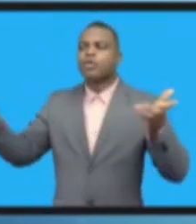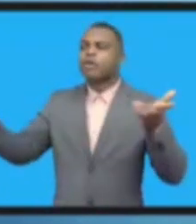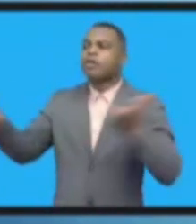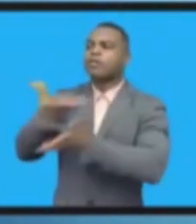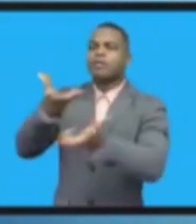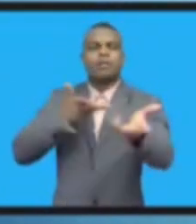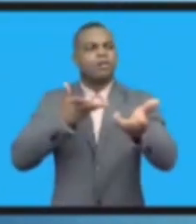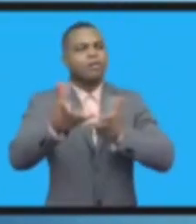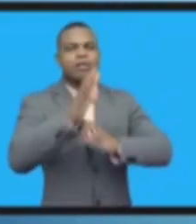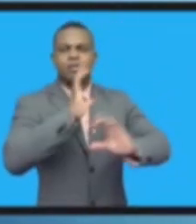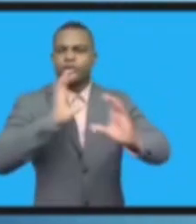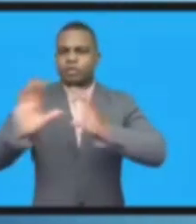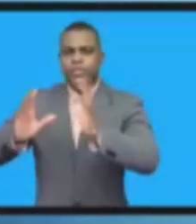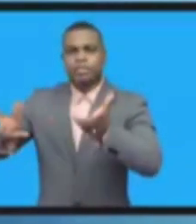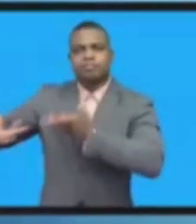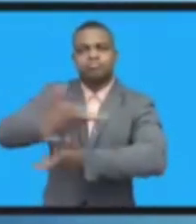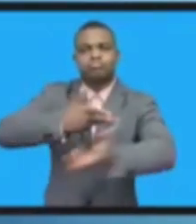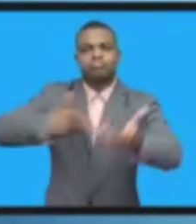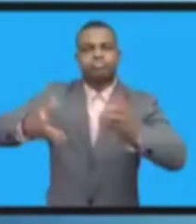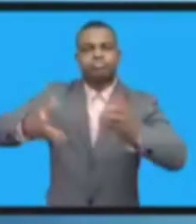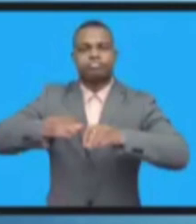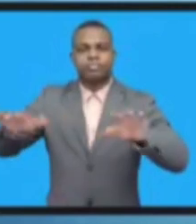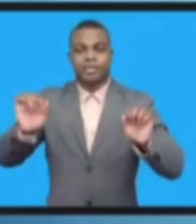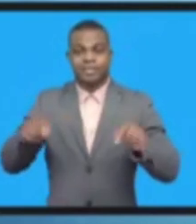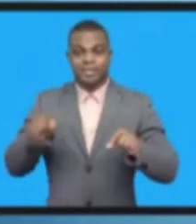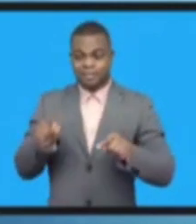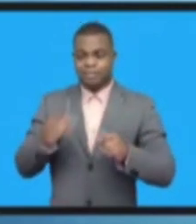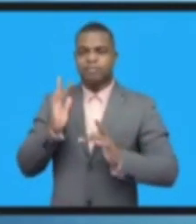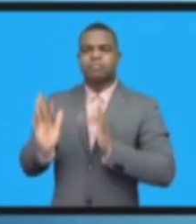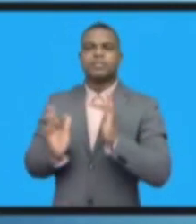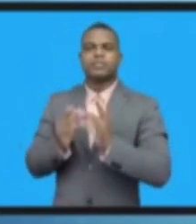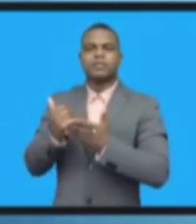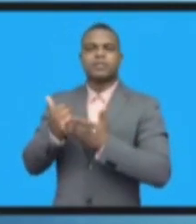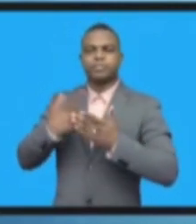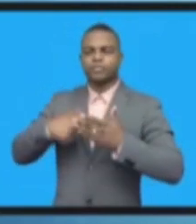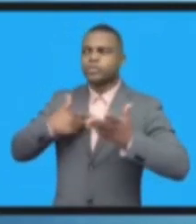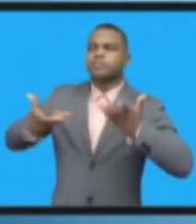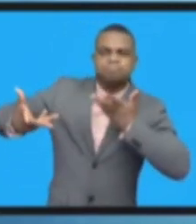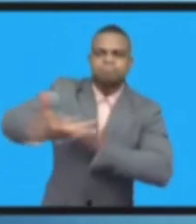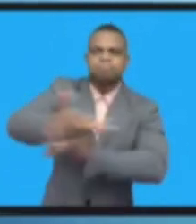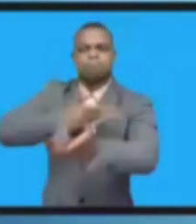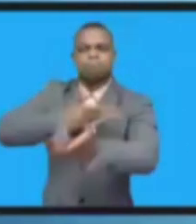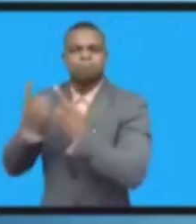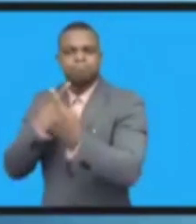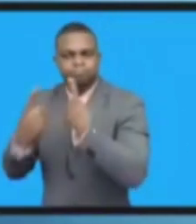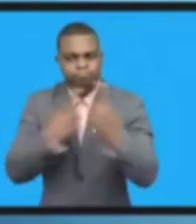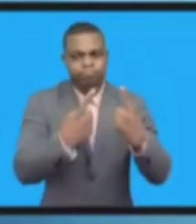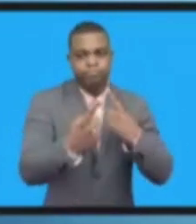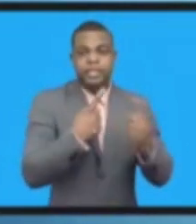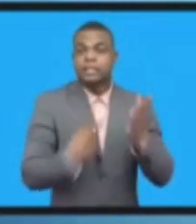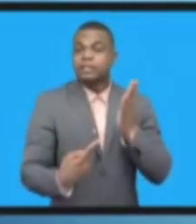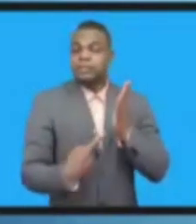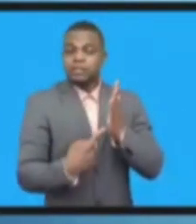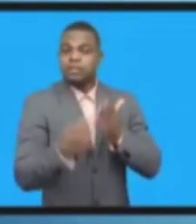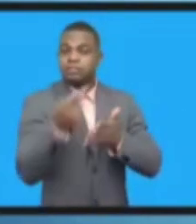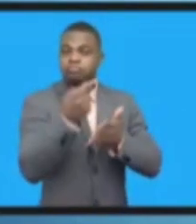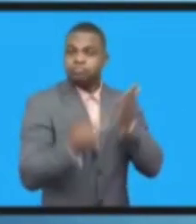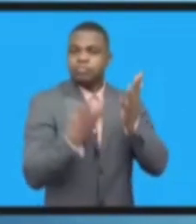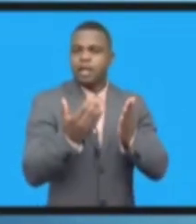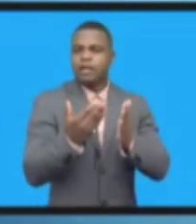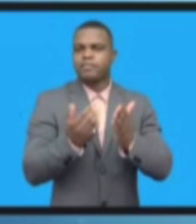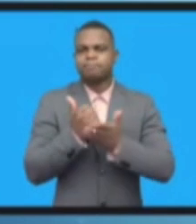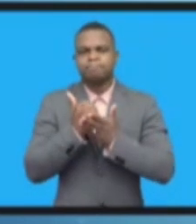обеспечивают работу и доступность. И критический аспект этой